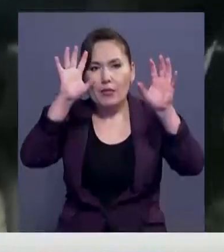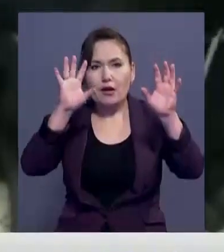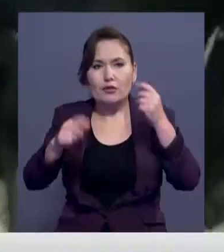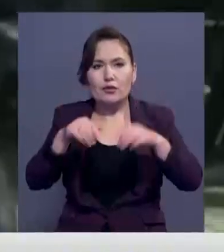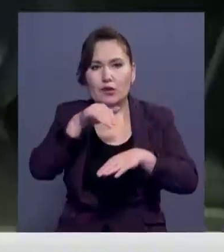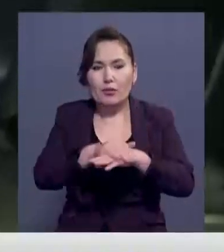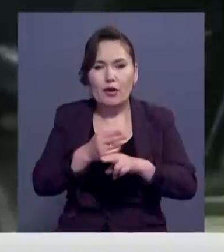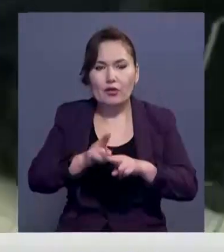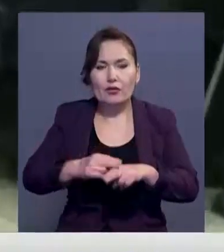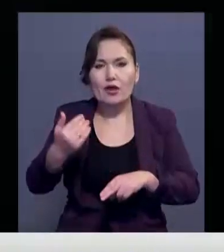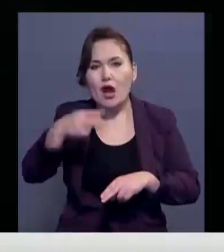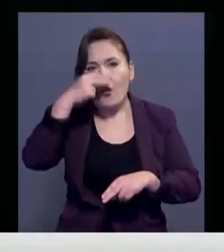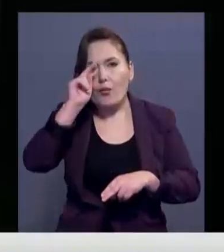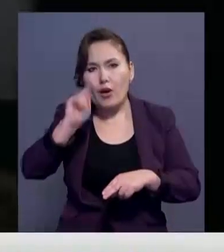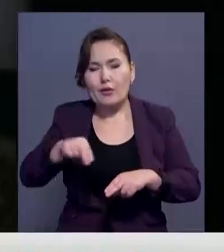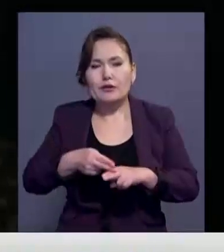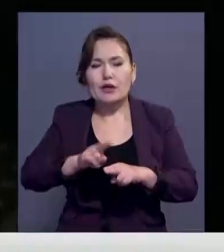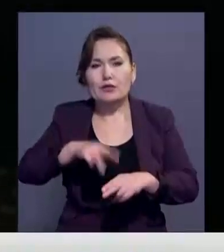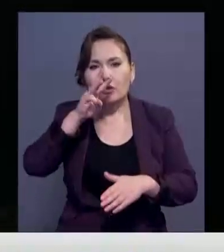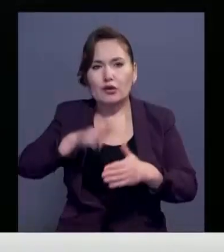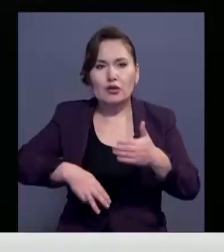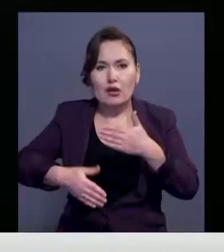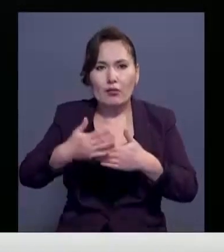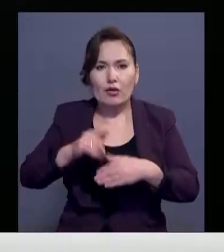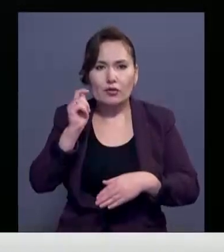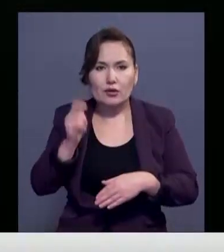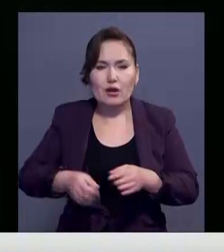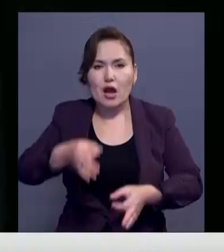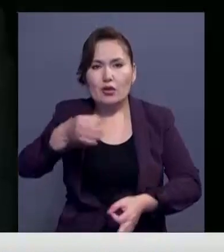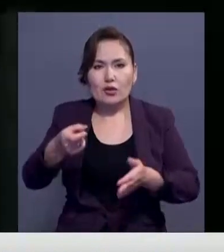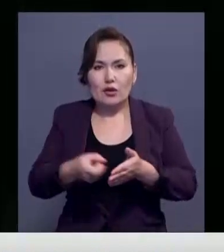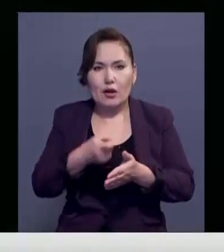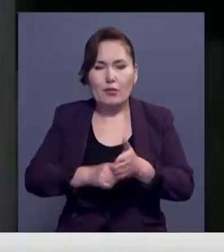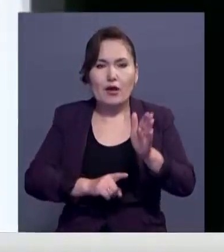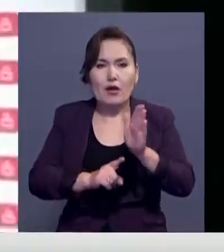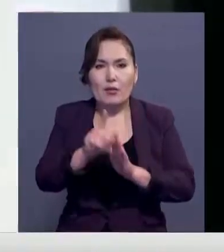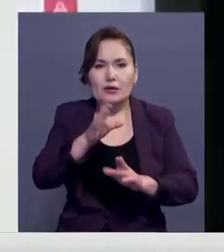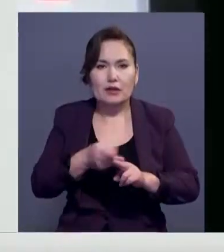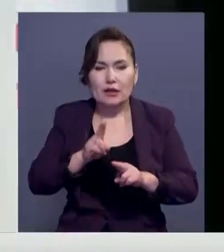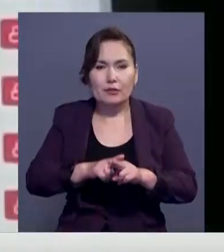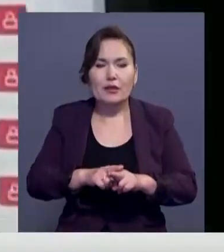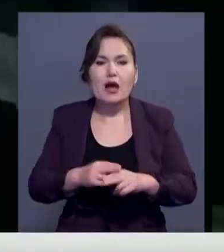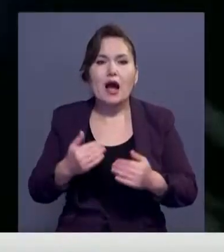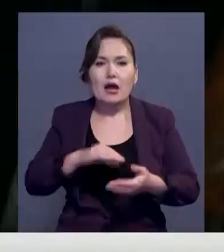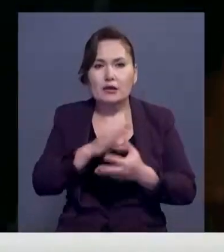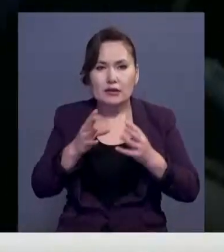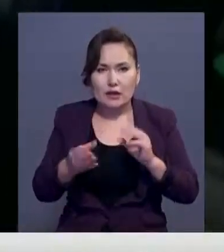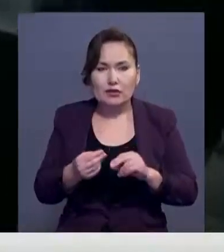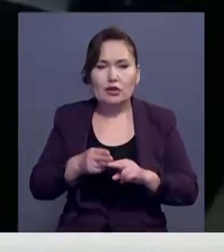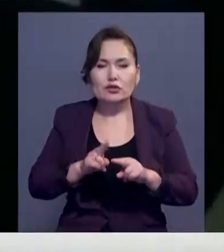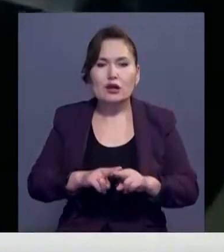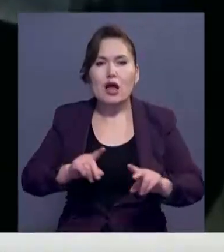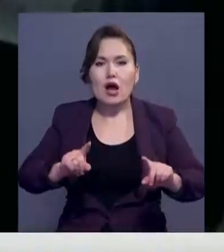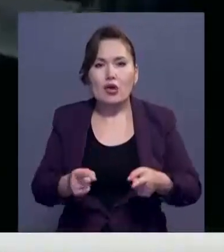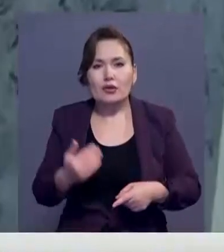қылмыстық кодексінің 370-ші бабы бойынша үс қозғалып, тергеу жұмыстары жүргізілді. Кетірілген дәлелдер негізінде